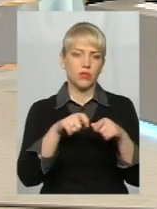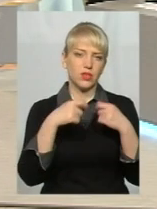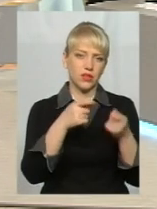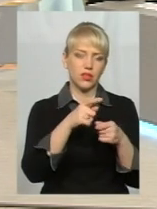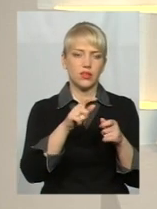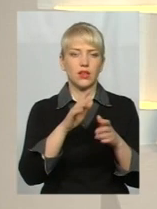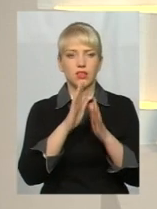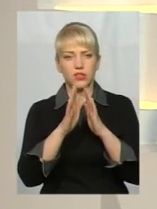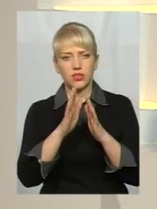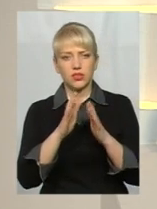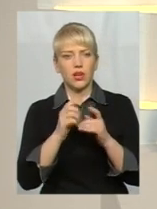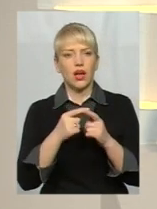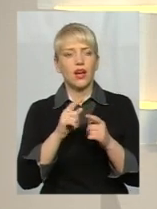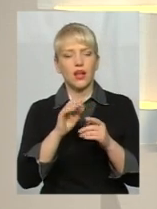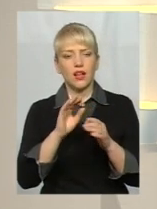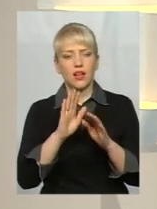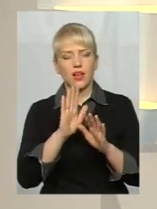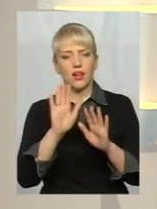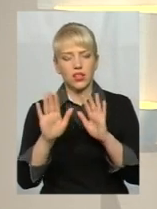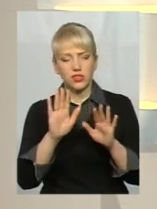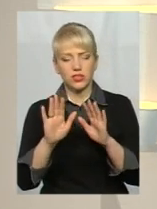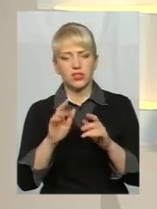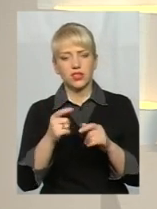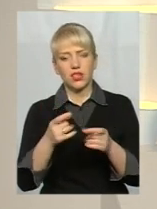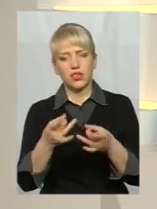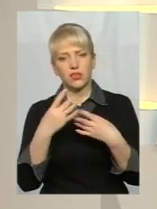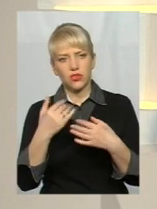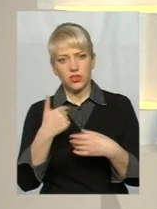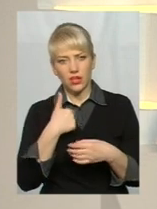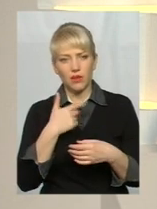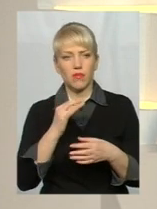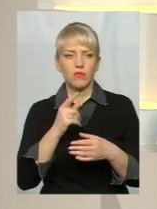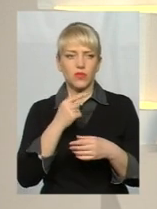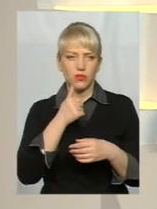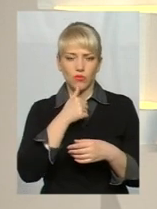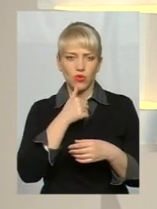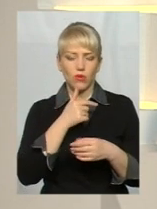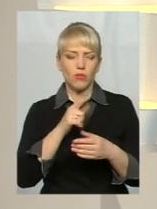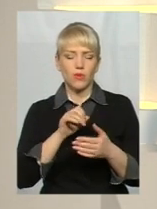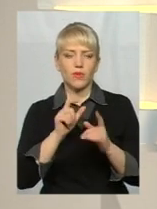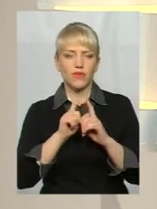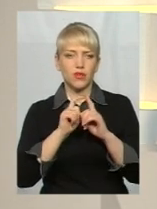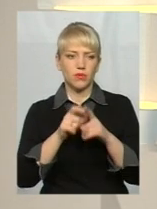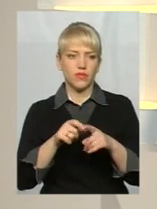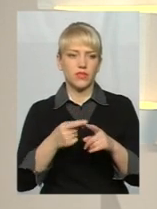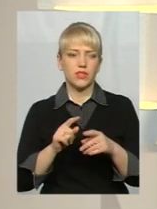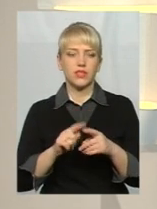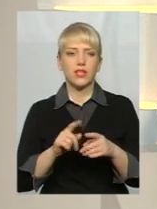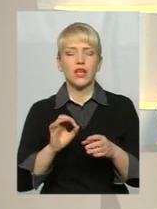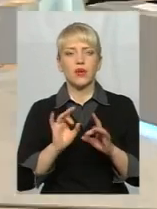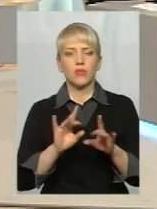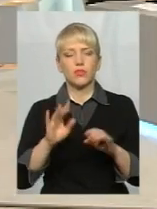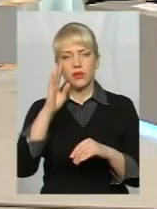Оскільки наш глядач обірвався, зараз режисери з'ясують, яке питання, і спробуємо на нього відповісти. А поки що, пані Наталію, поясніть ж